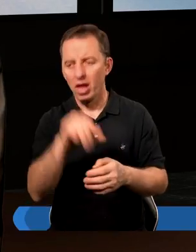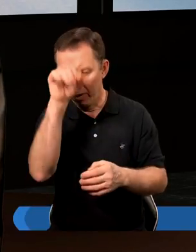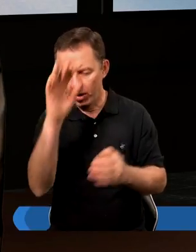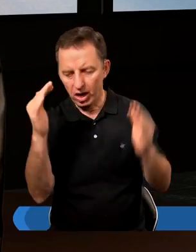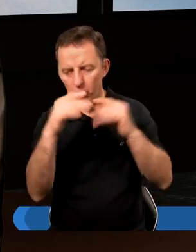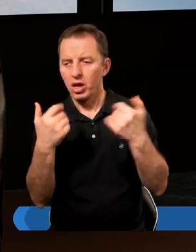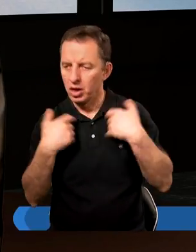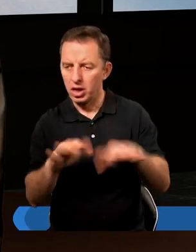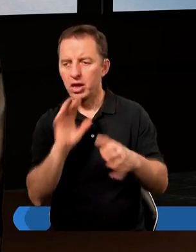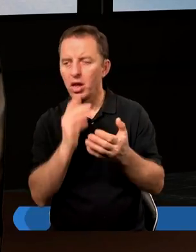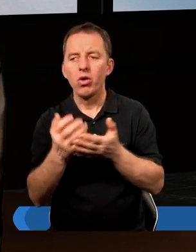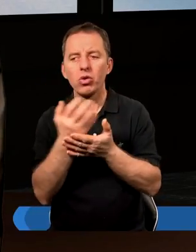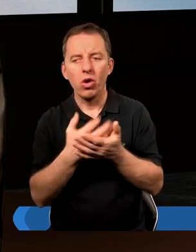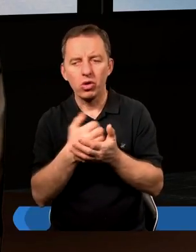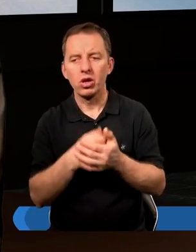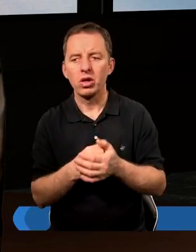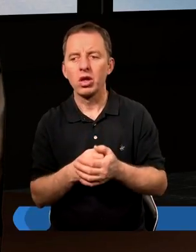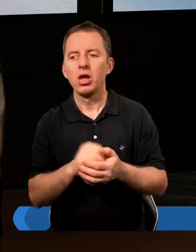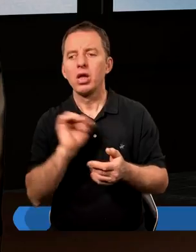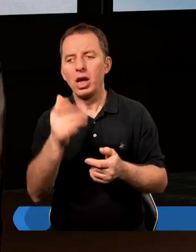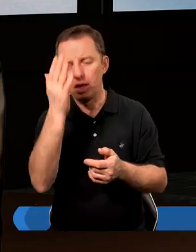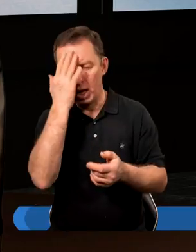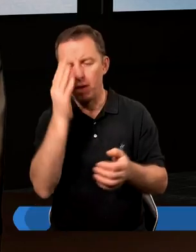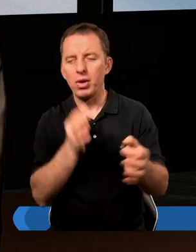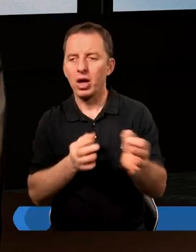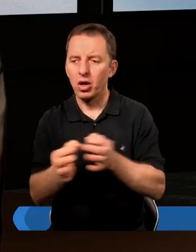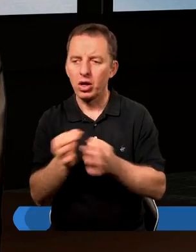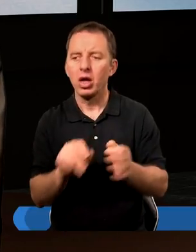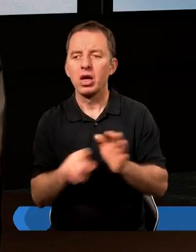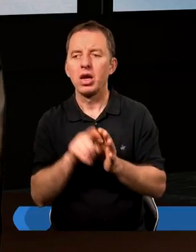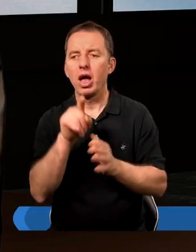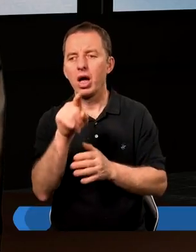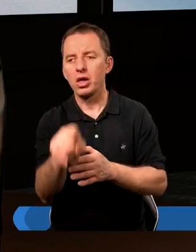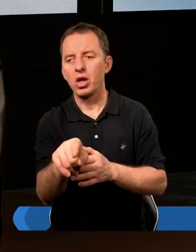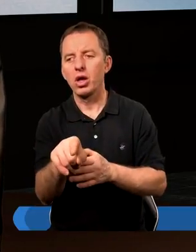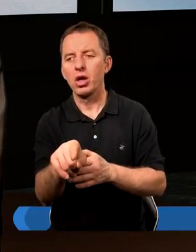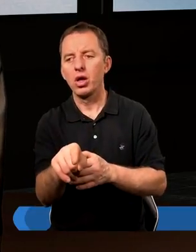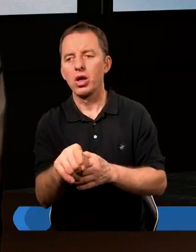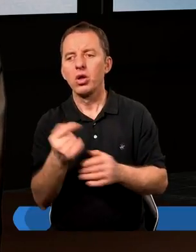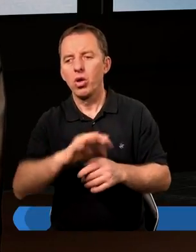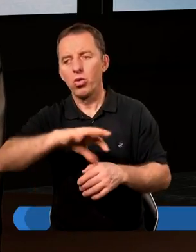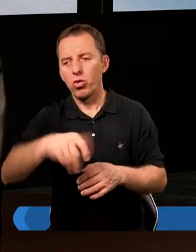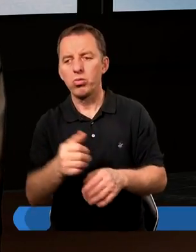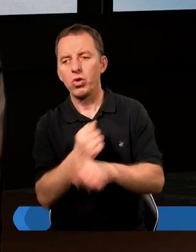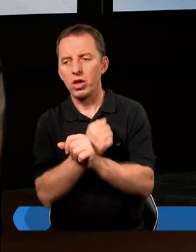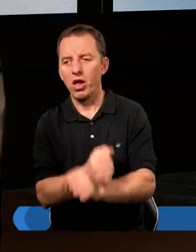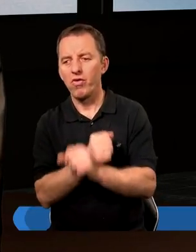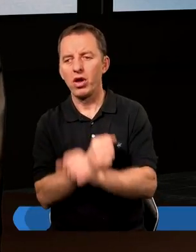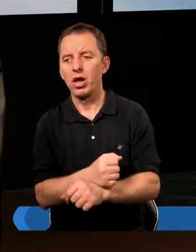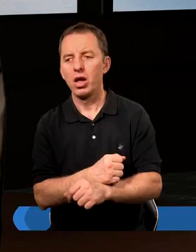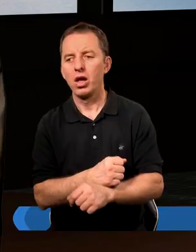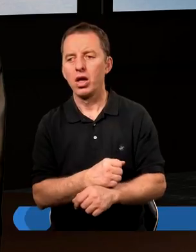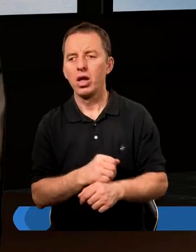Faraon nie chciał z tego skorzystać, jak znamy historię, dlatego, że mieć taką dużą grupę niewolników, którzy